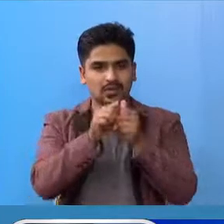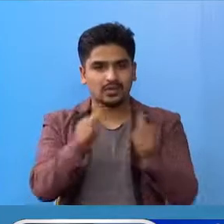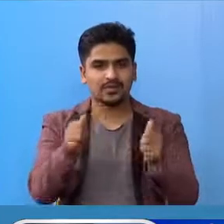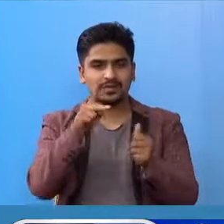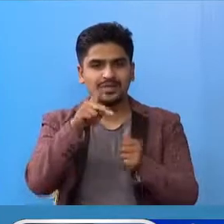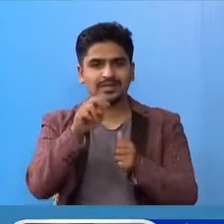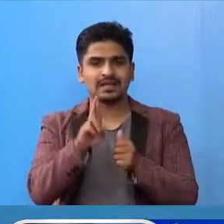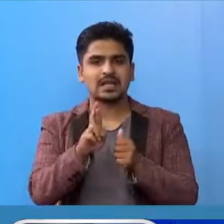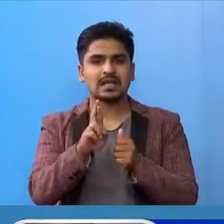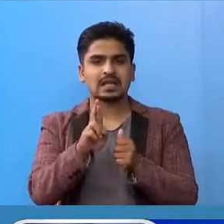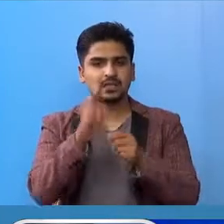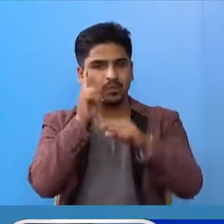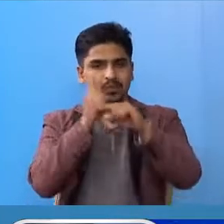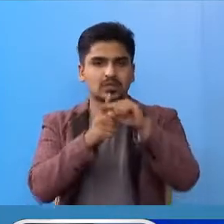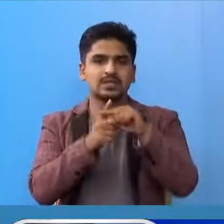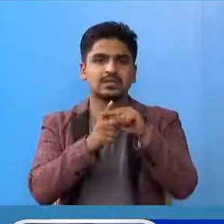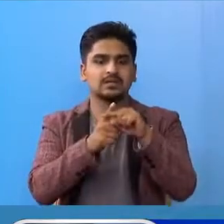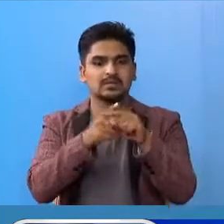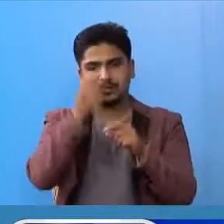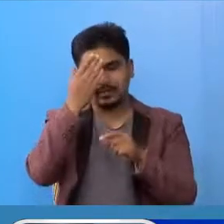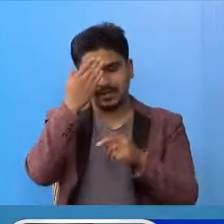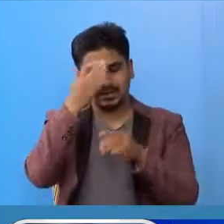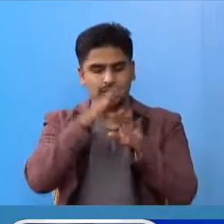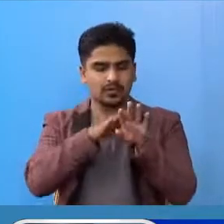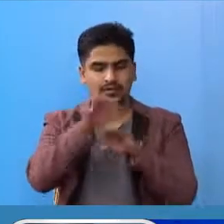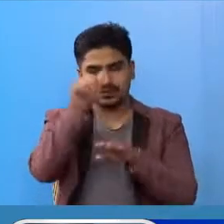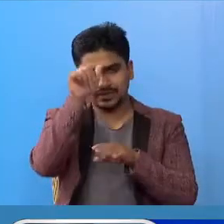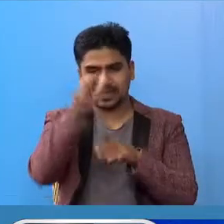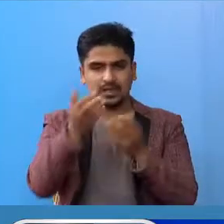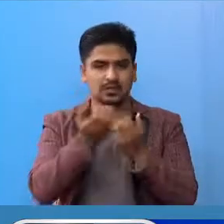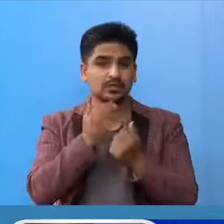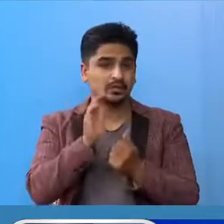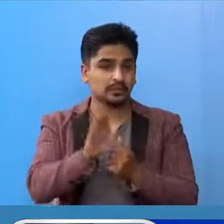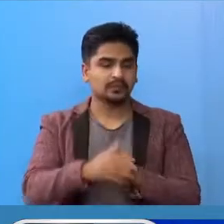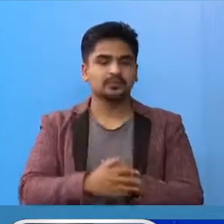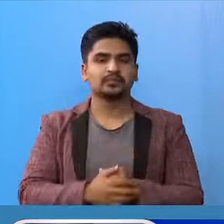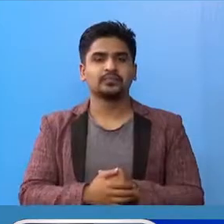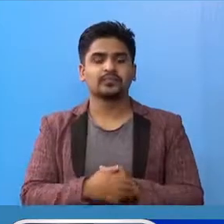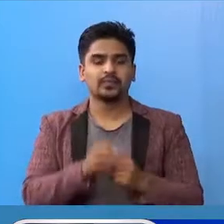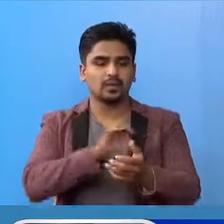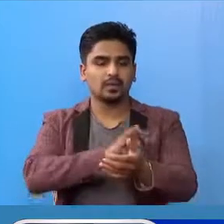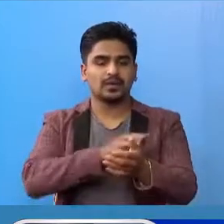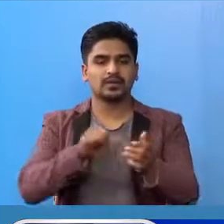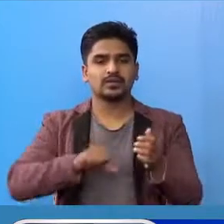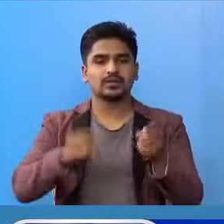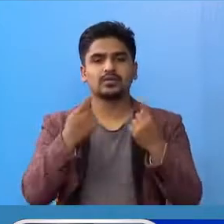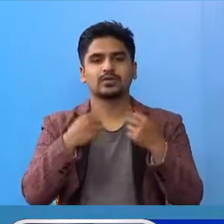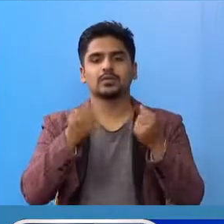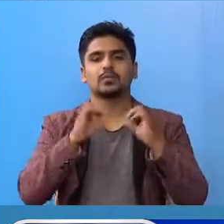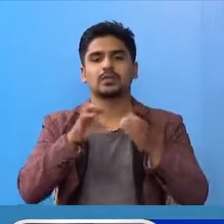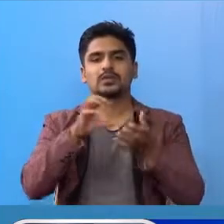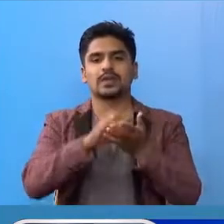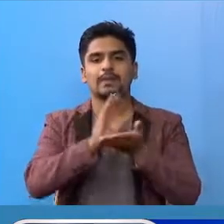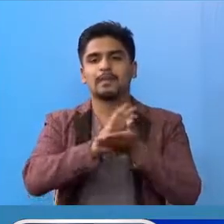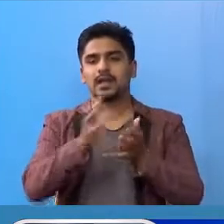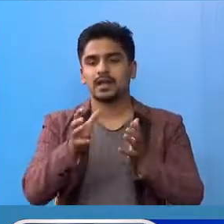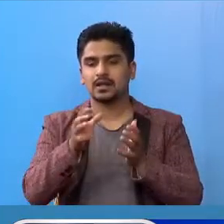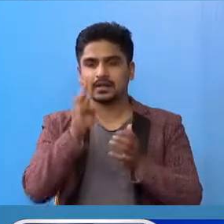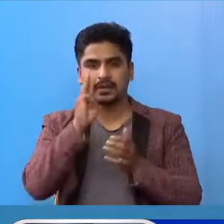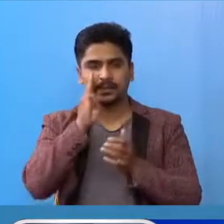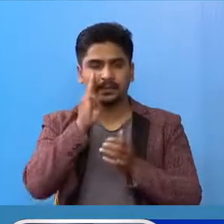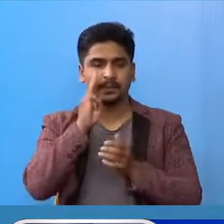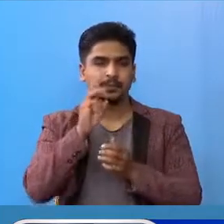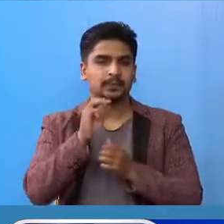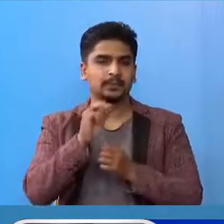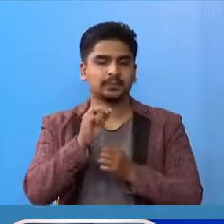रियल टाइम PCR पोजिटिव के सरकु विवरण प्रस्थुद गर्न गई रहेको छु। प्रादेशिक जनस्वात परयोकसाला विराट नगर मां